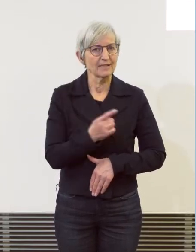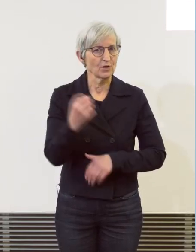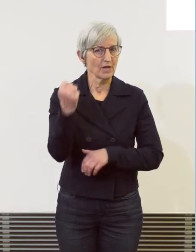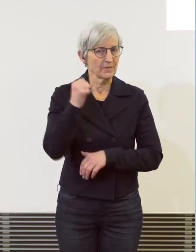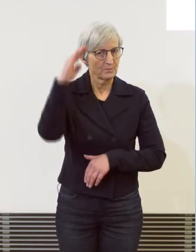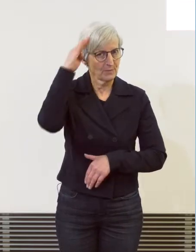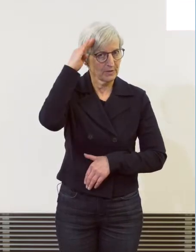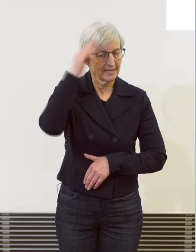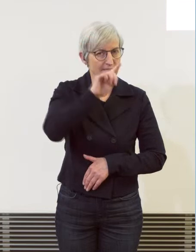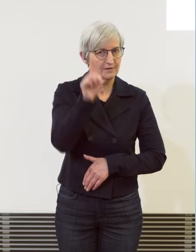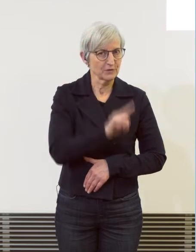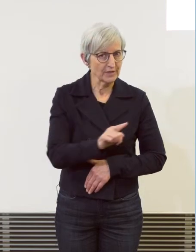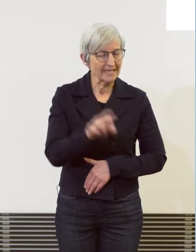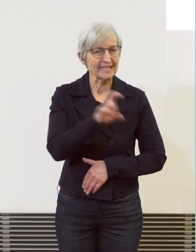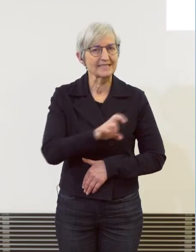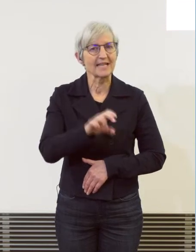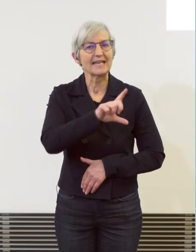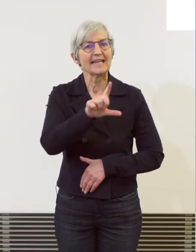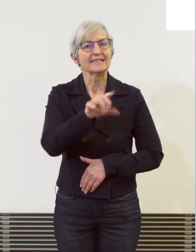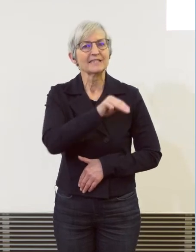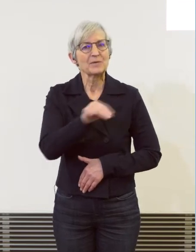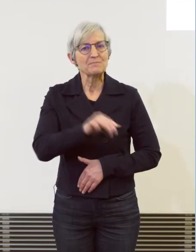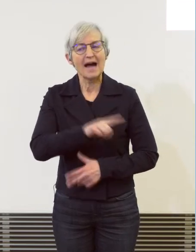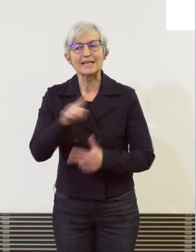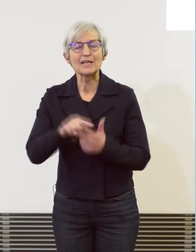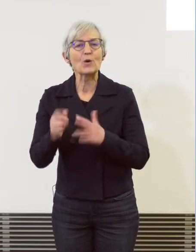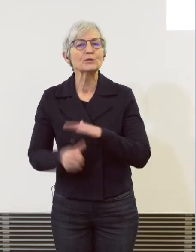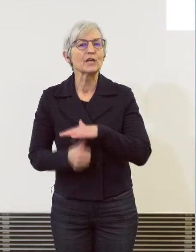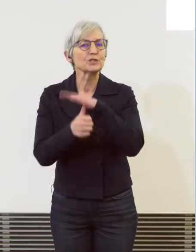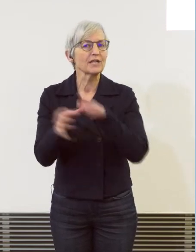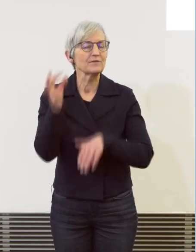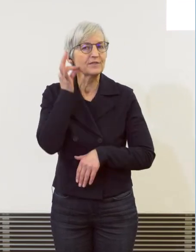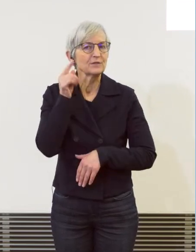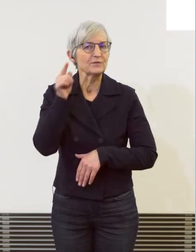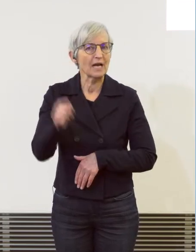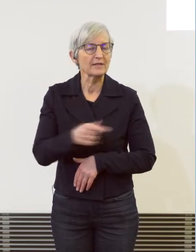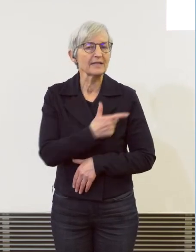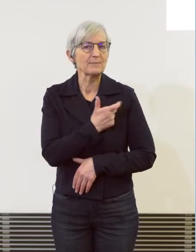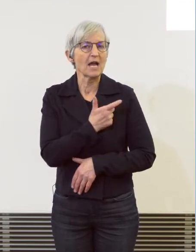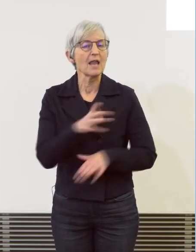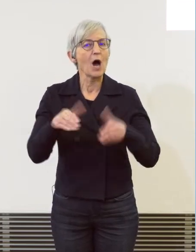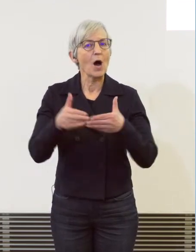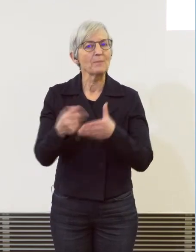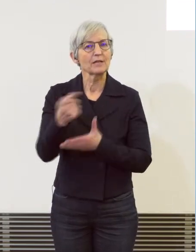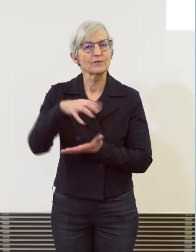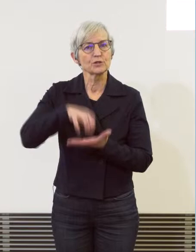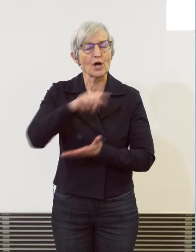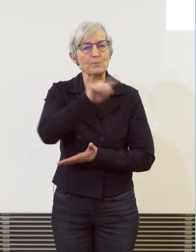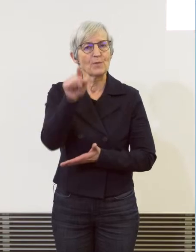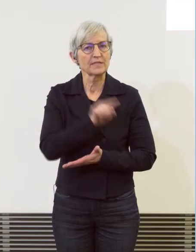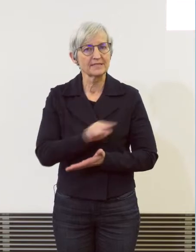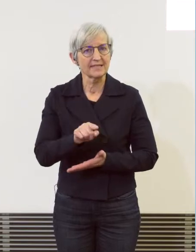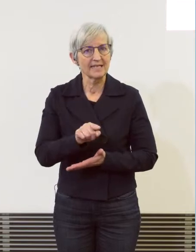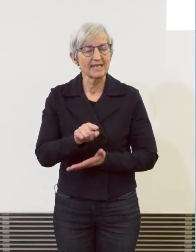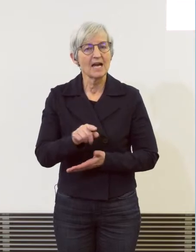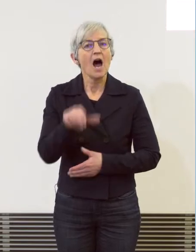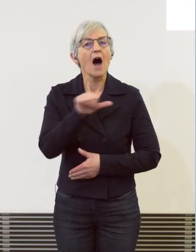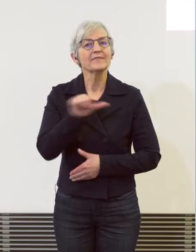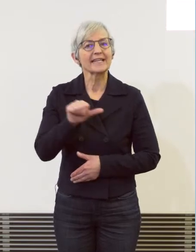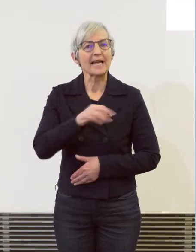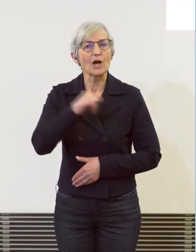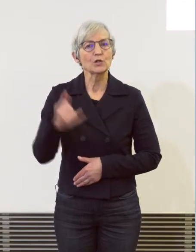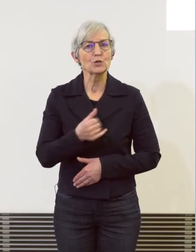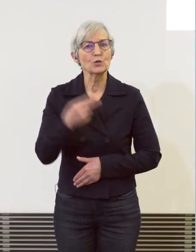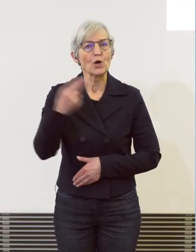Christiane Lentjes-Meili und die Chefin der Kriminalabteilung der Stadtpolizei Zürich, Andrea Jugg-Höhner.